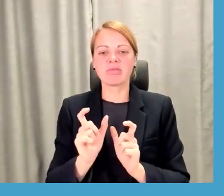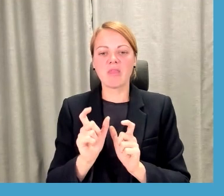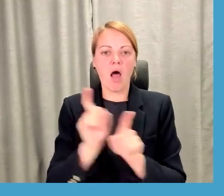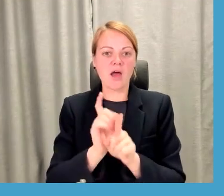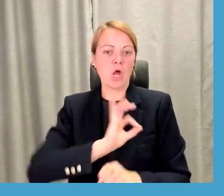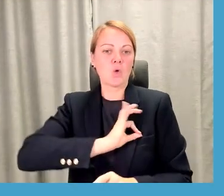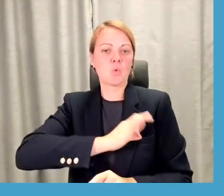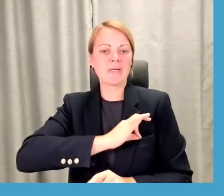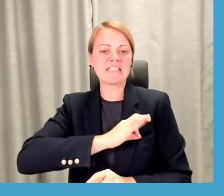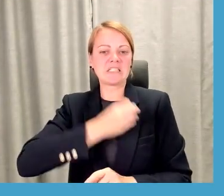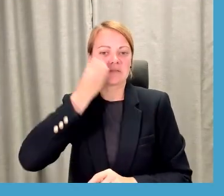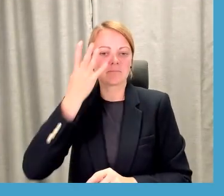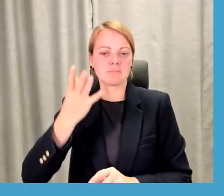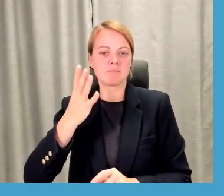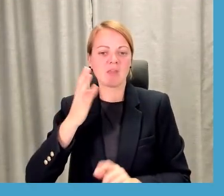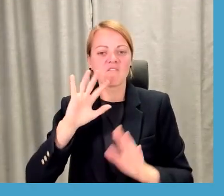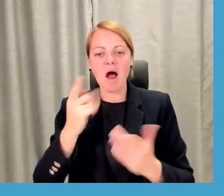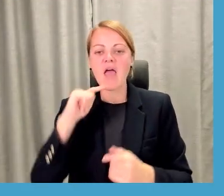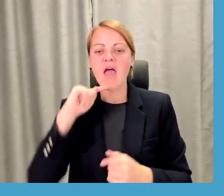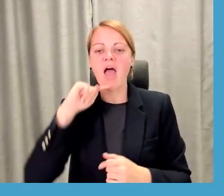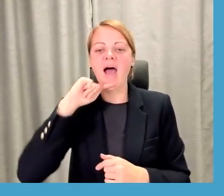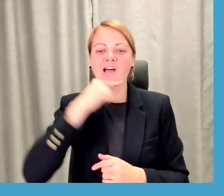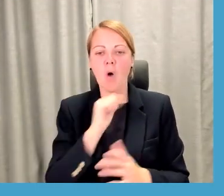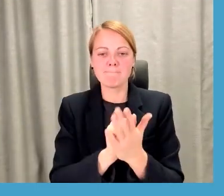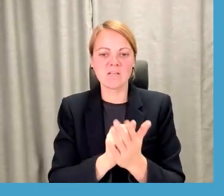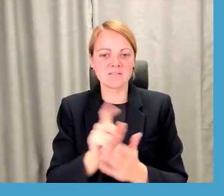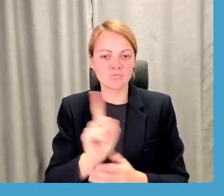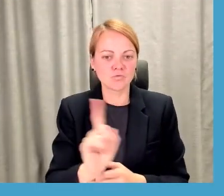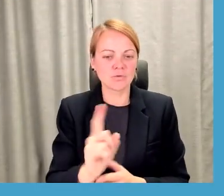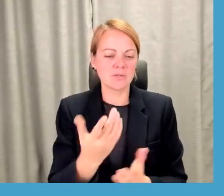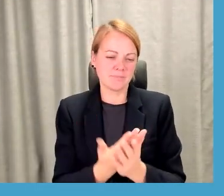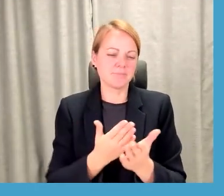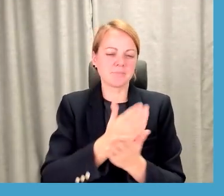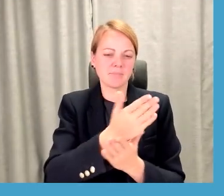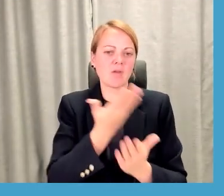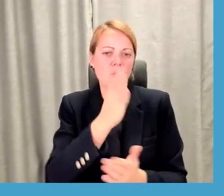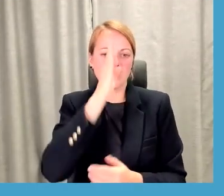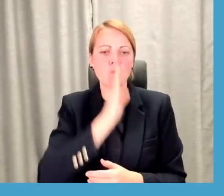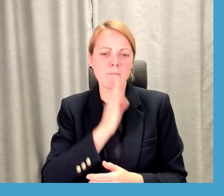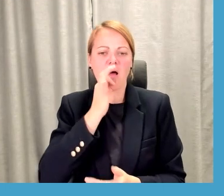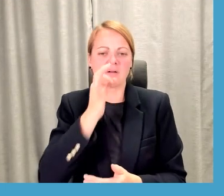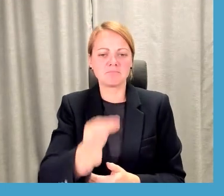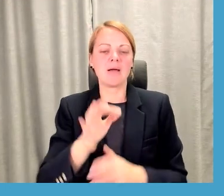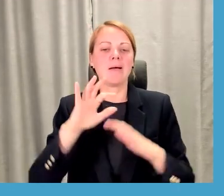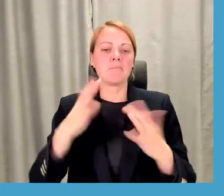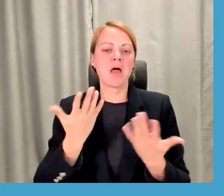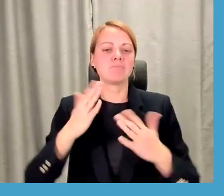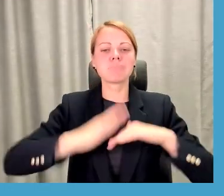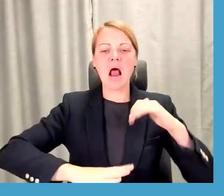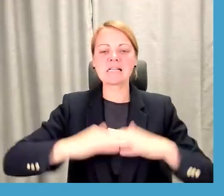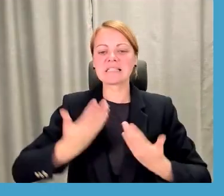juridiskas zināšanas, vai ekonomiskas zināšanas. Nu, tas ir tādas ļoti, nu, varbūt nopietnā atbildes. Bet praksē,